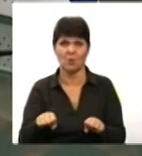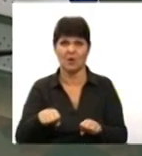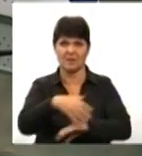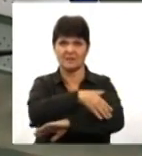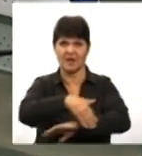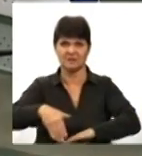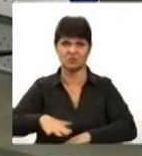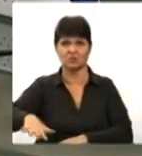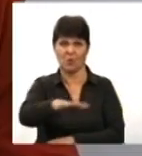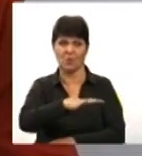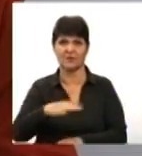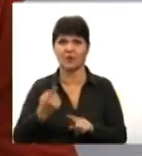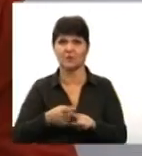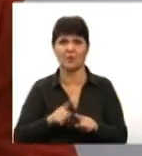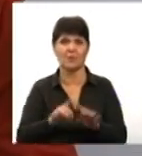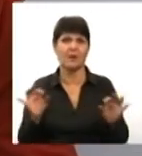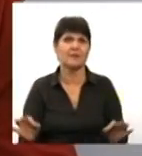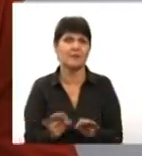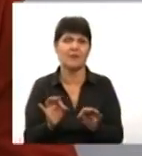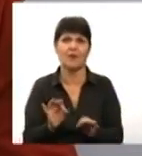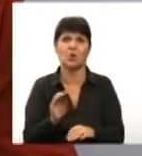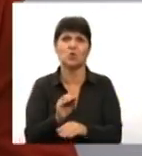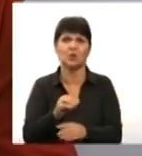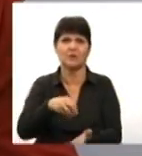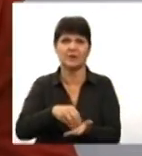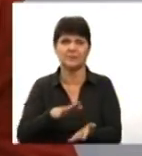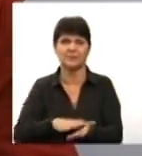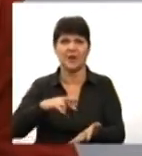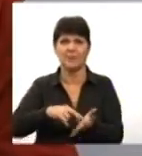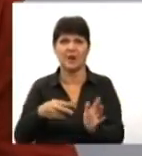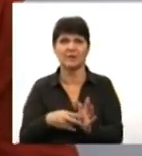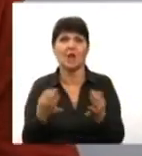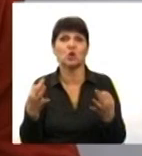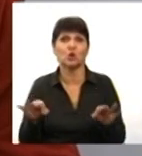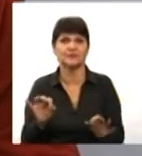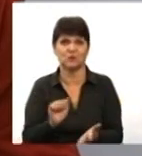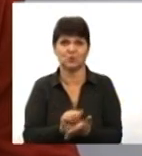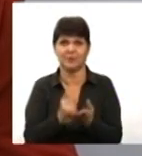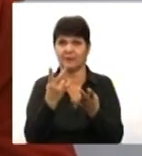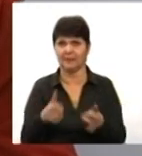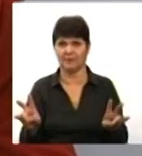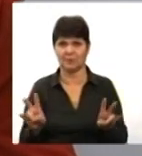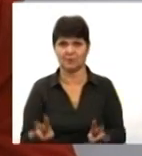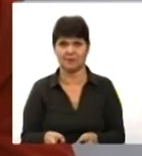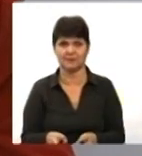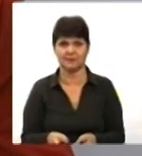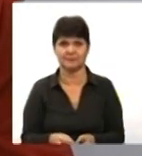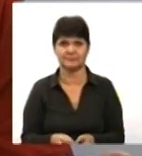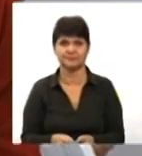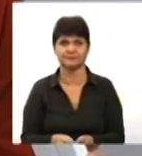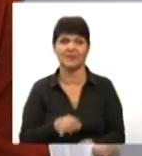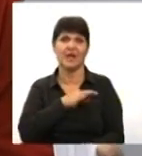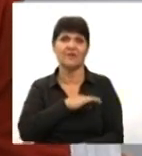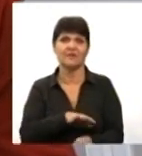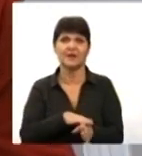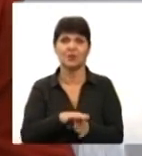Тому ніякої додаткової реєстрації в плані дозвільних документів для цього не треба. Він використовує